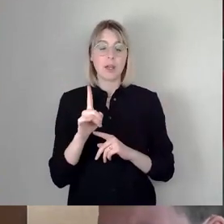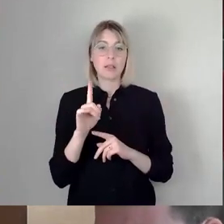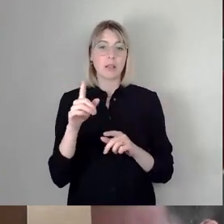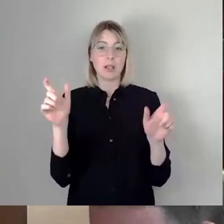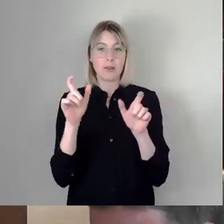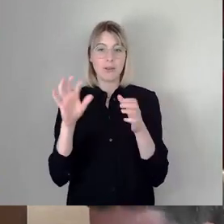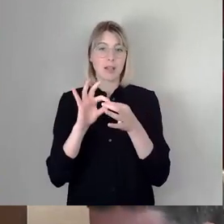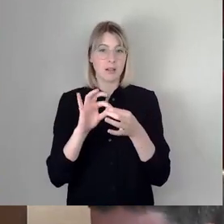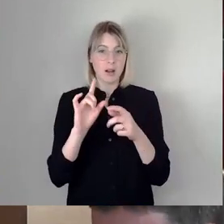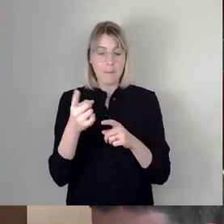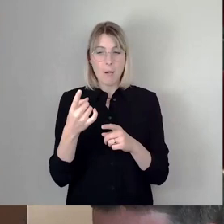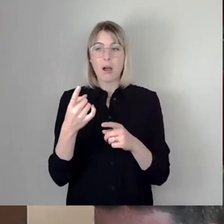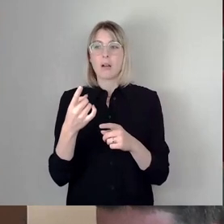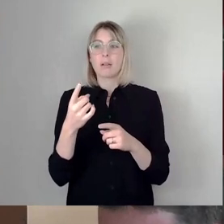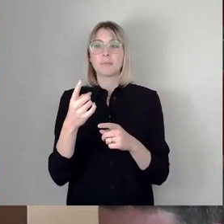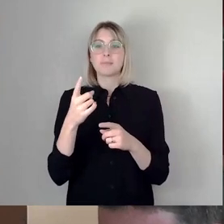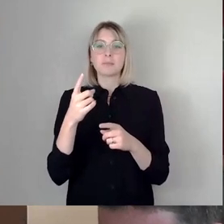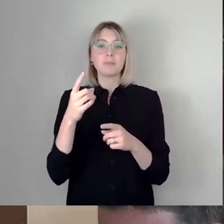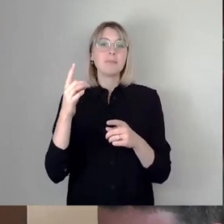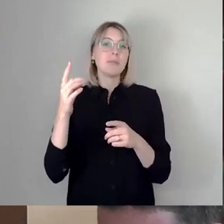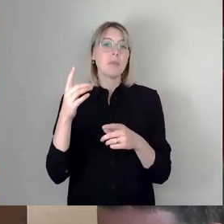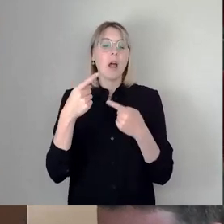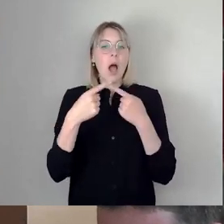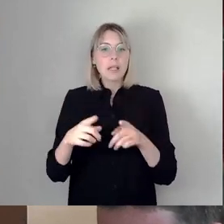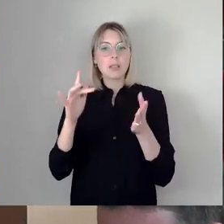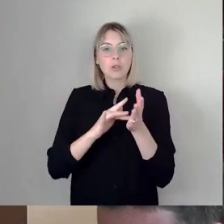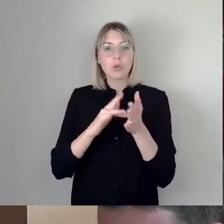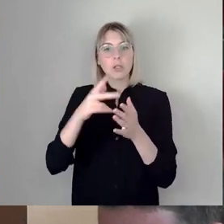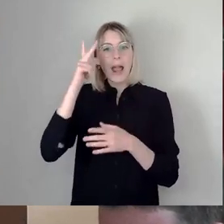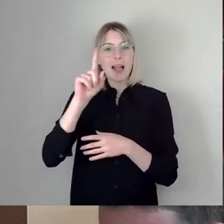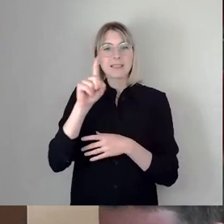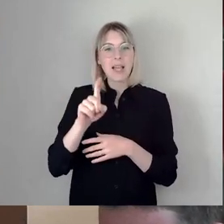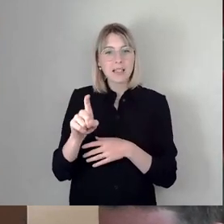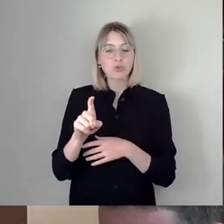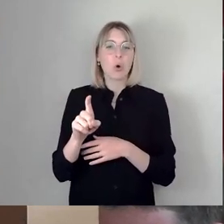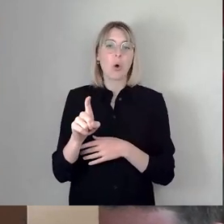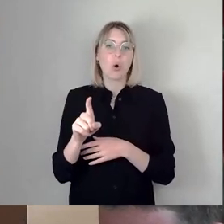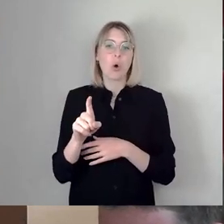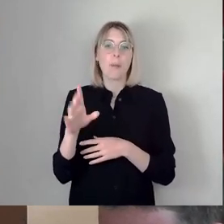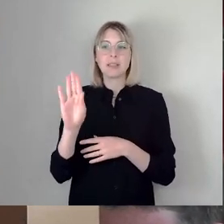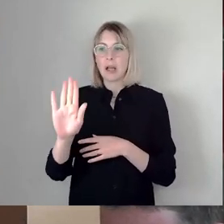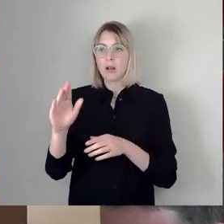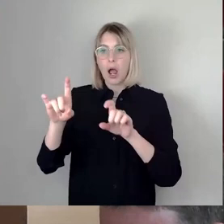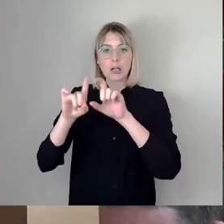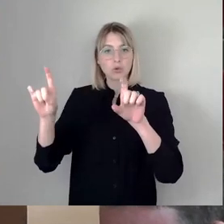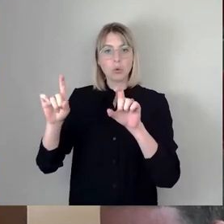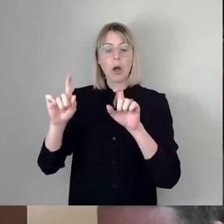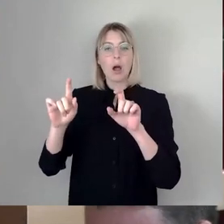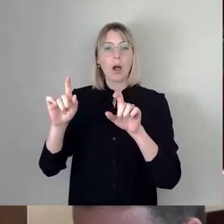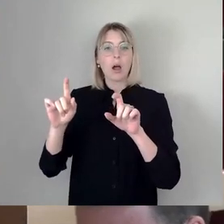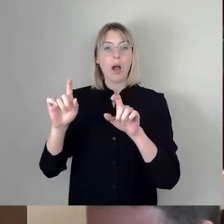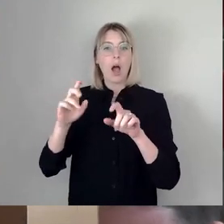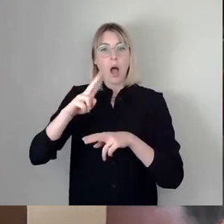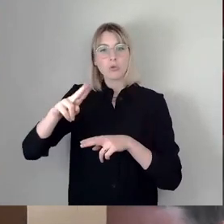Klimawandels, sondern aus Gründen eher, dass Herr Zastrow mit seiner Agentur die Ausschreibung gewonnen hatte, dieser